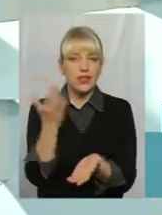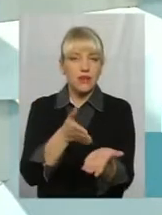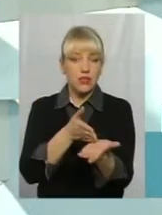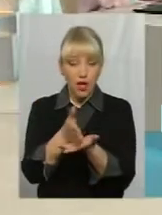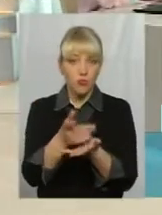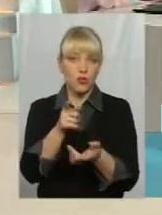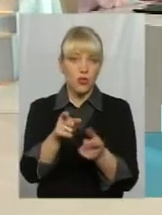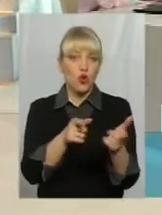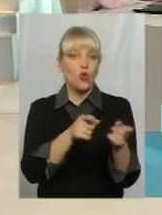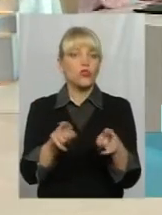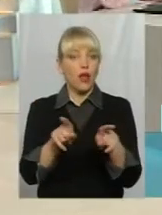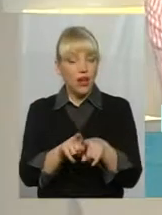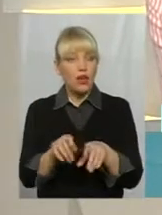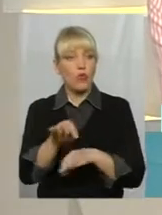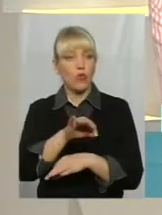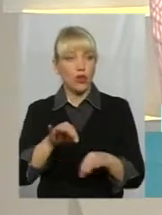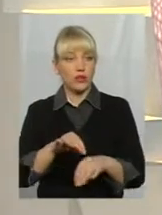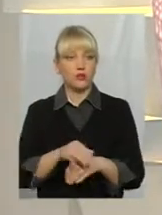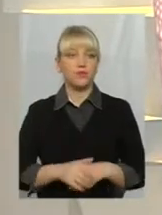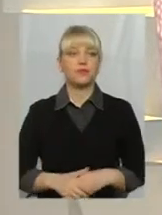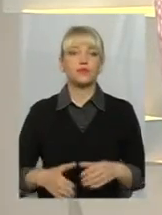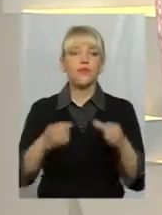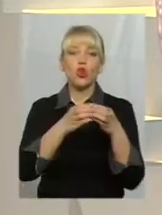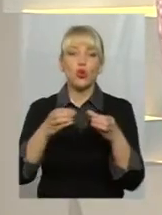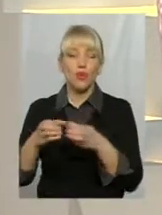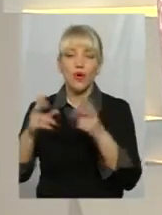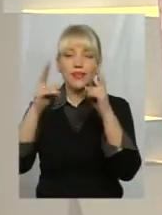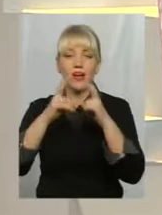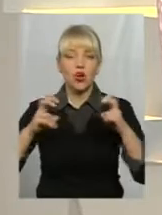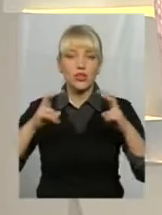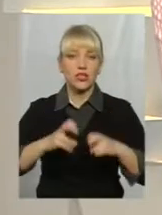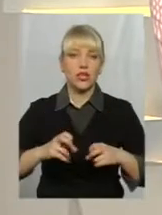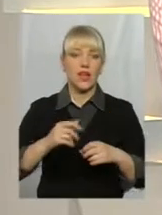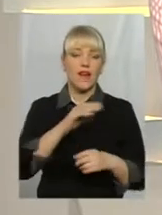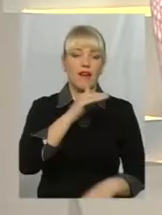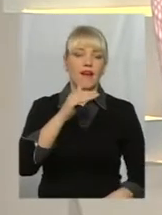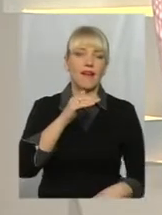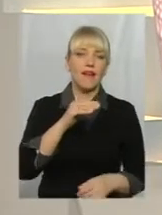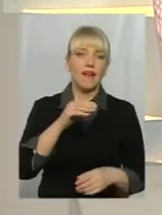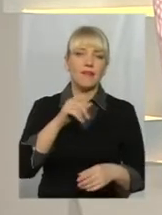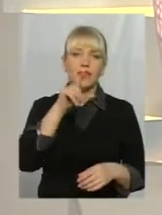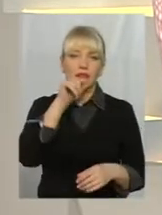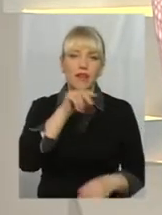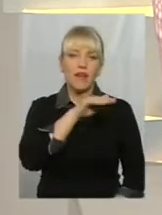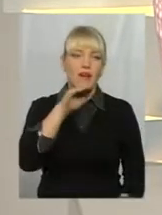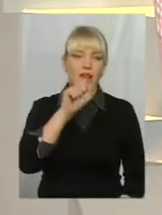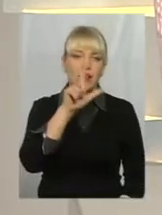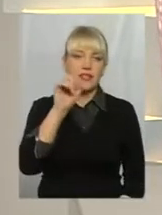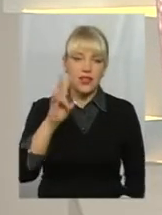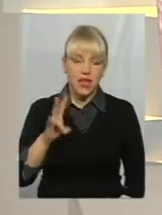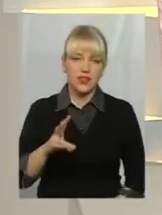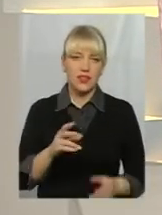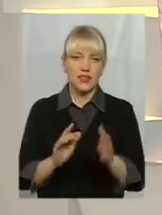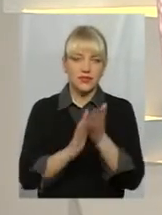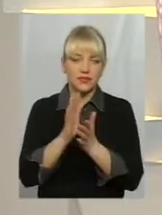проєкти. Ми в сюжеті чули, що громаді розгадають варіанти створення фазонарію, чекають пропозиції для здачі землі під